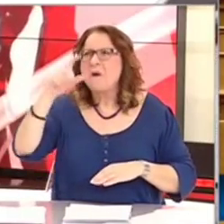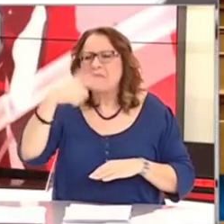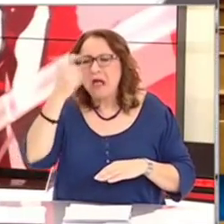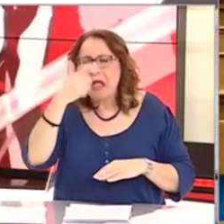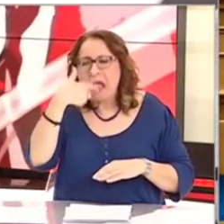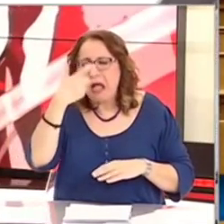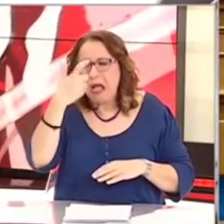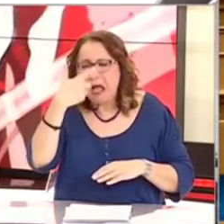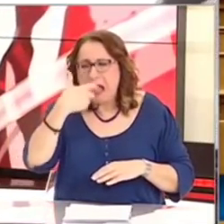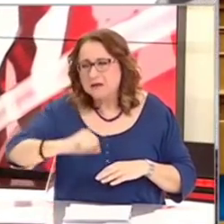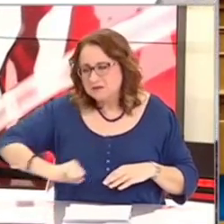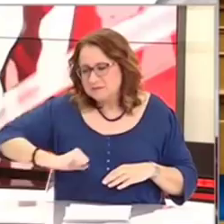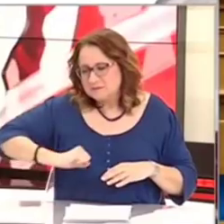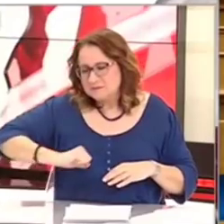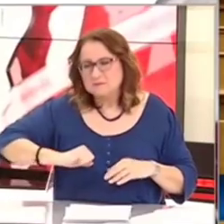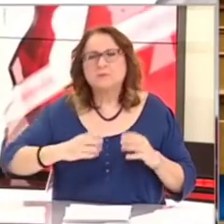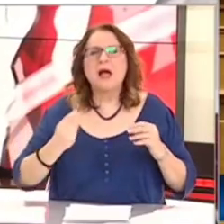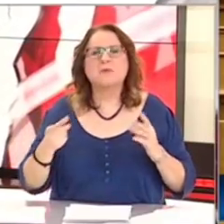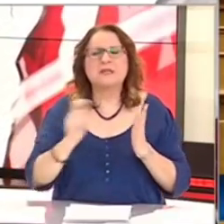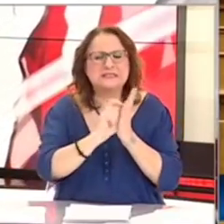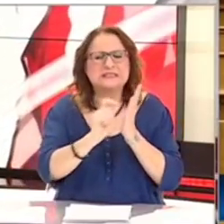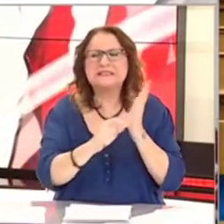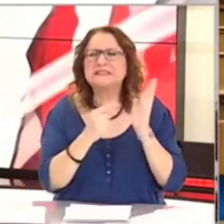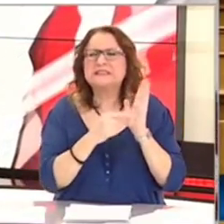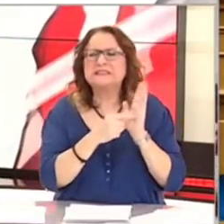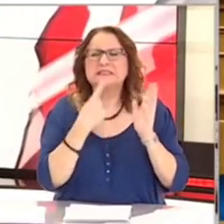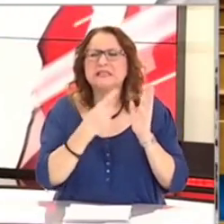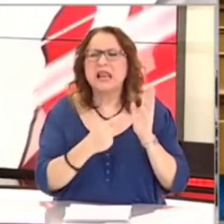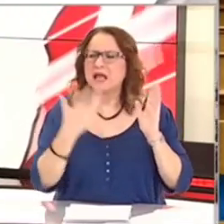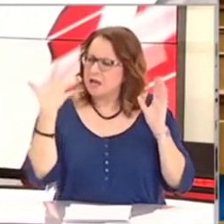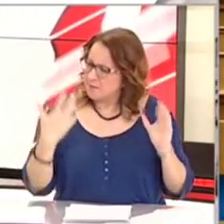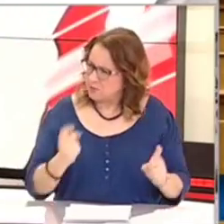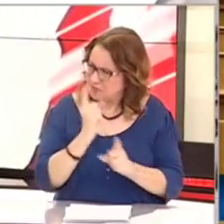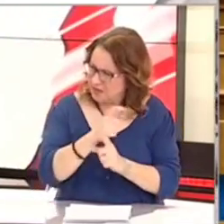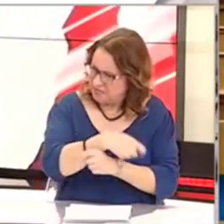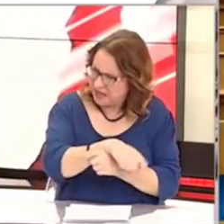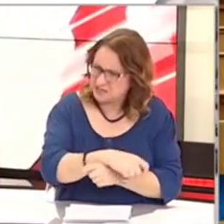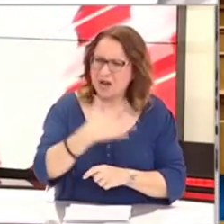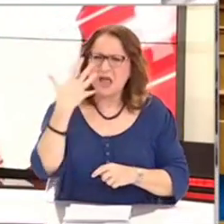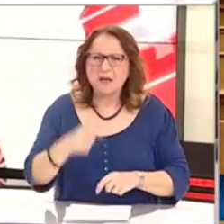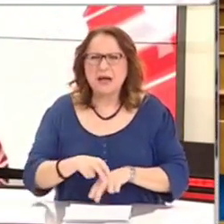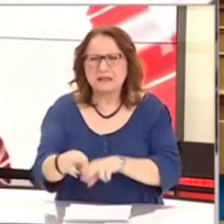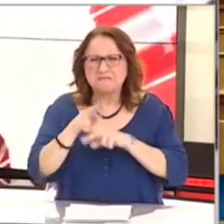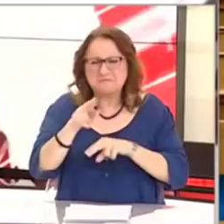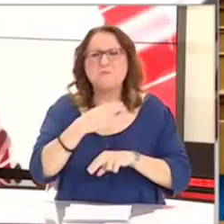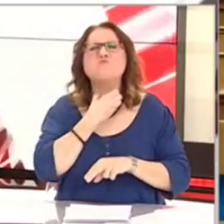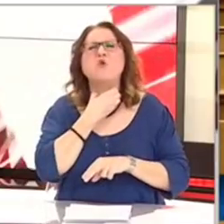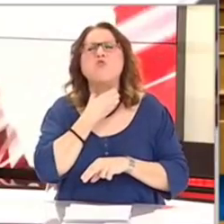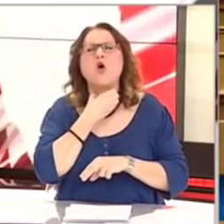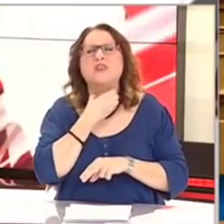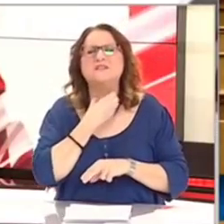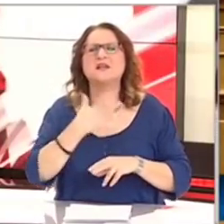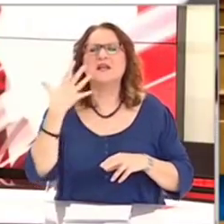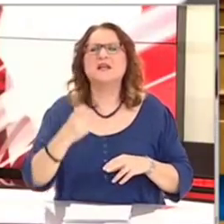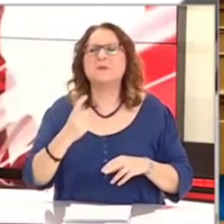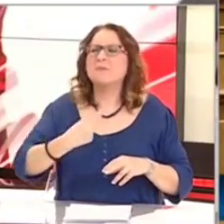φοβούνται πάρα πολύ. Έλεγε λοιπόν αυτή η επιστολή ότι θα υπάρχουν και ειδικά δικαστήρια και ότι υπάρχει και ισχάτη προδοσία και αν ο Θεός μας αξιώσει όλους